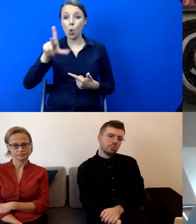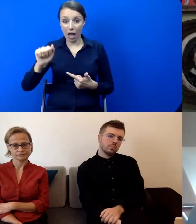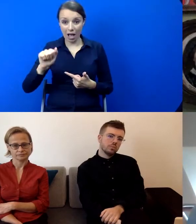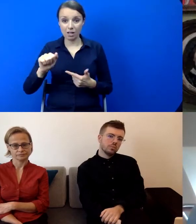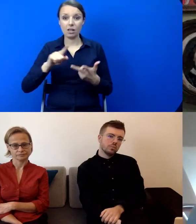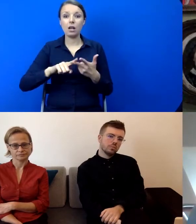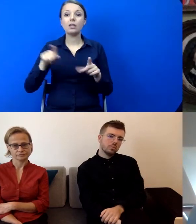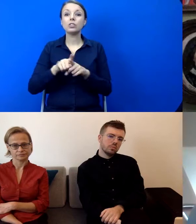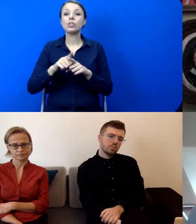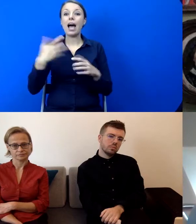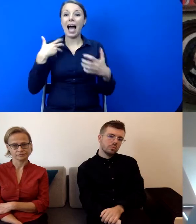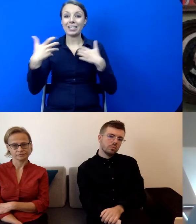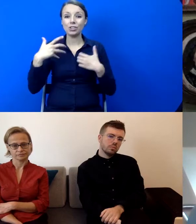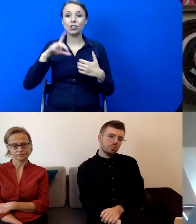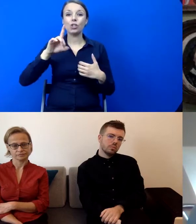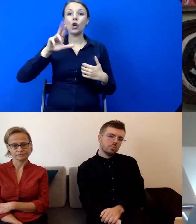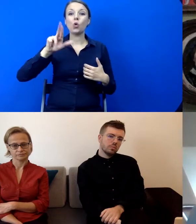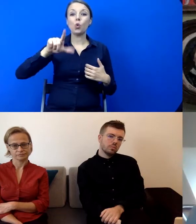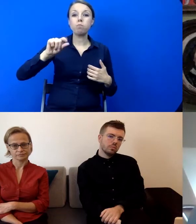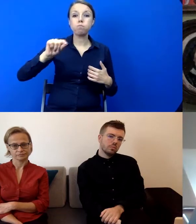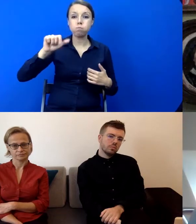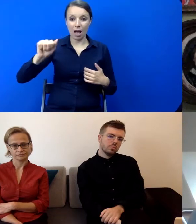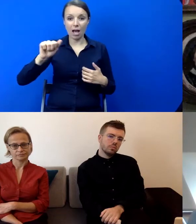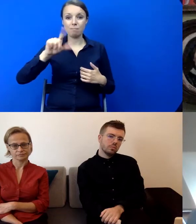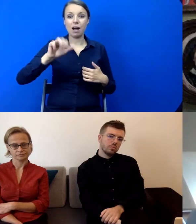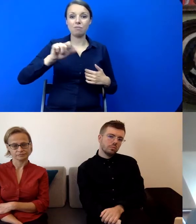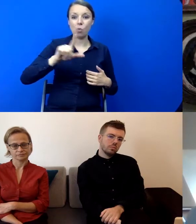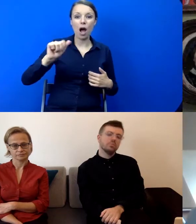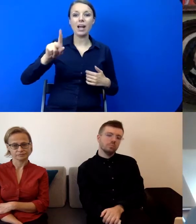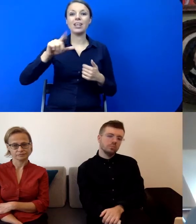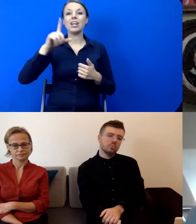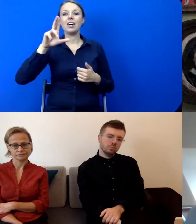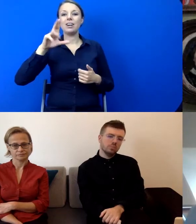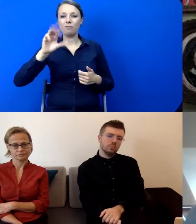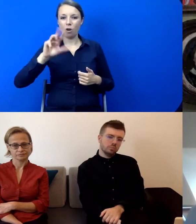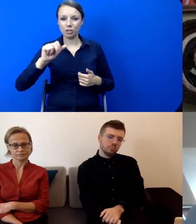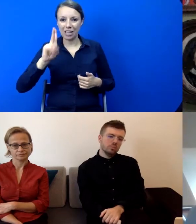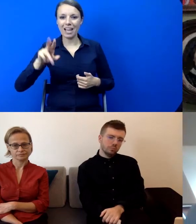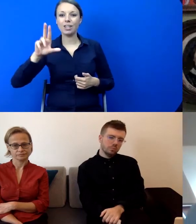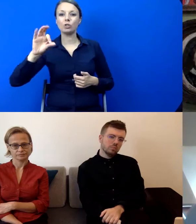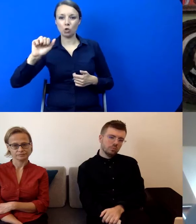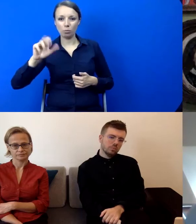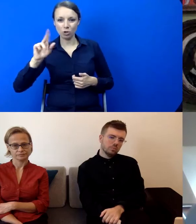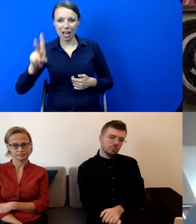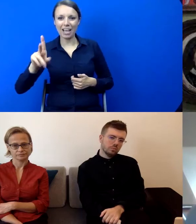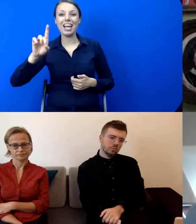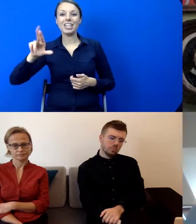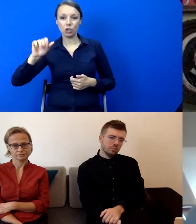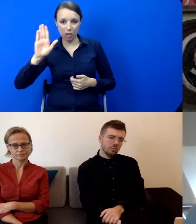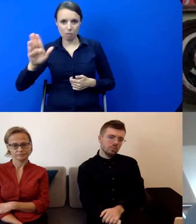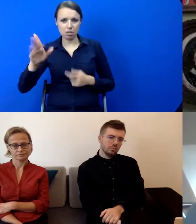grupy, czyli Włodzimierza Pawlaka, Jarosława Modzelewskiego, Ryszarda Woźniaka, Marka Sobczyka, Ryszarda Grzyba.